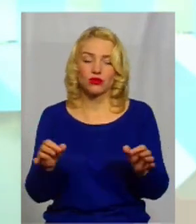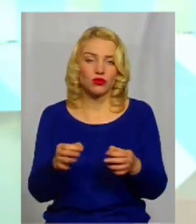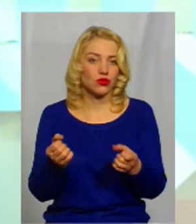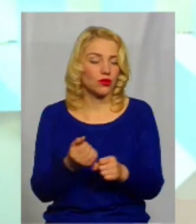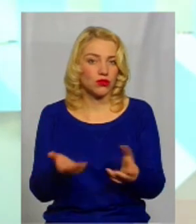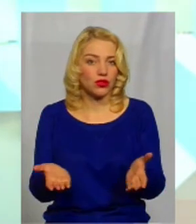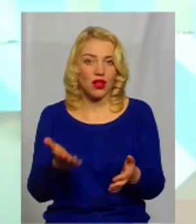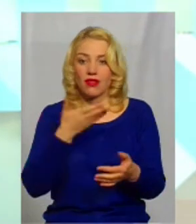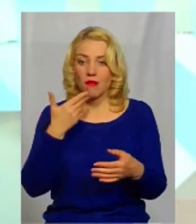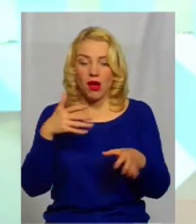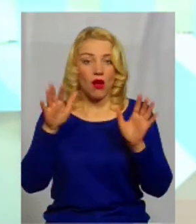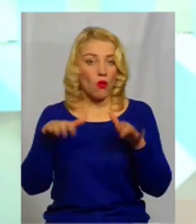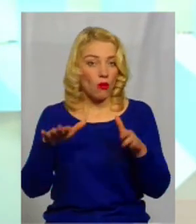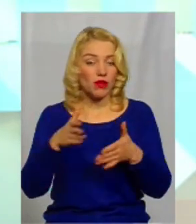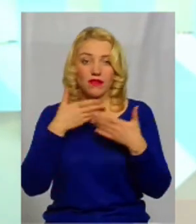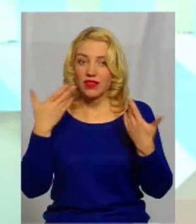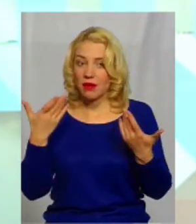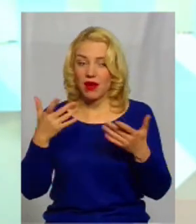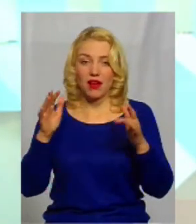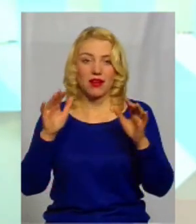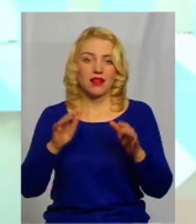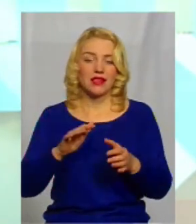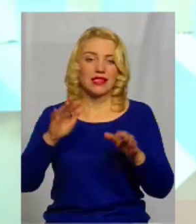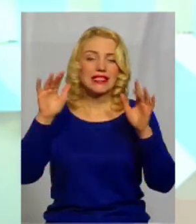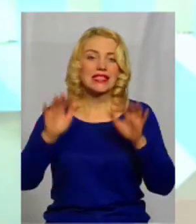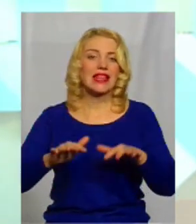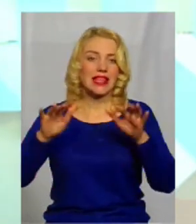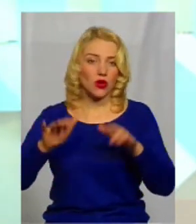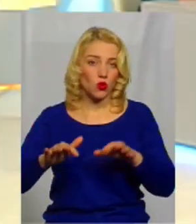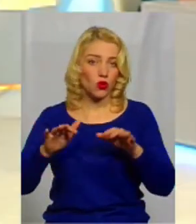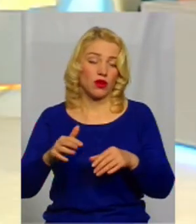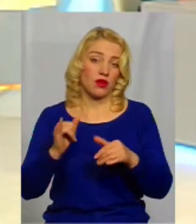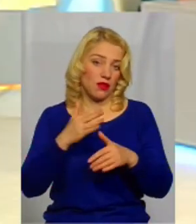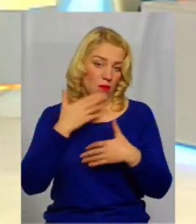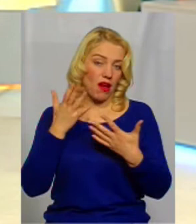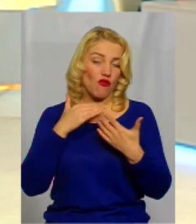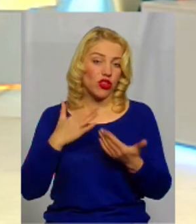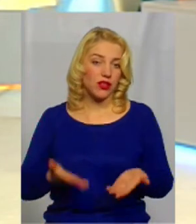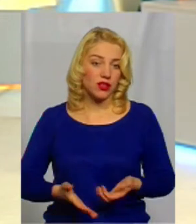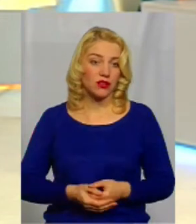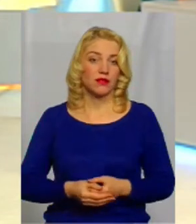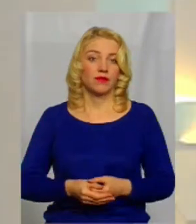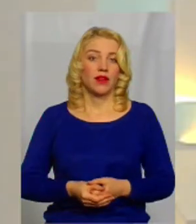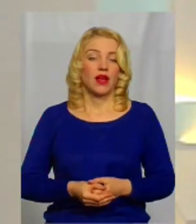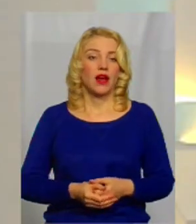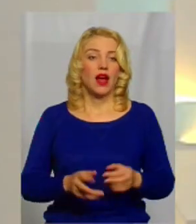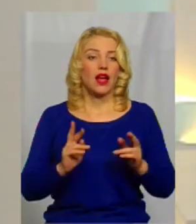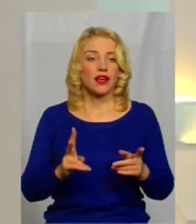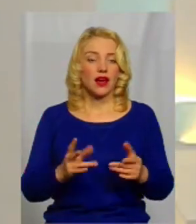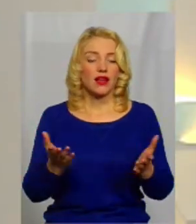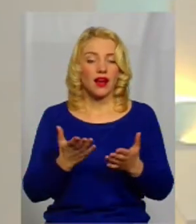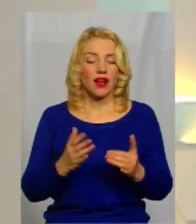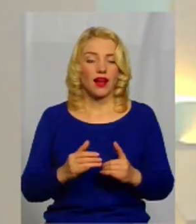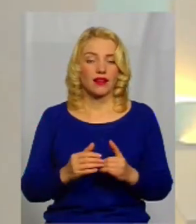Нема опадів, нема снігу, нема води. А скільки у нас ставків в області? Яка їх кількість, як вона